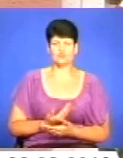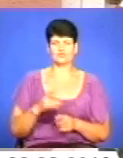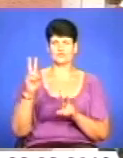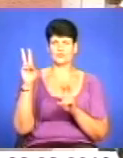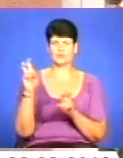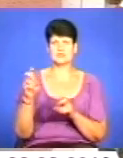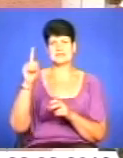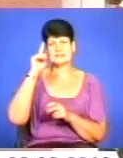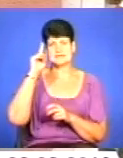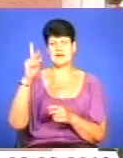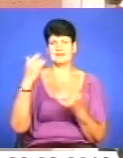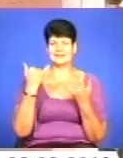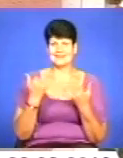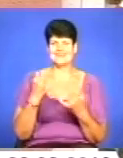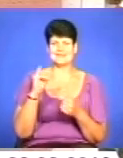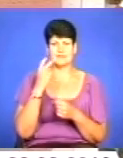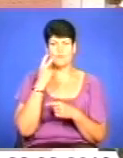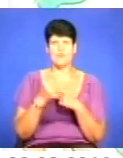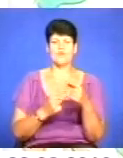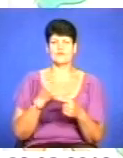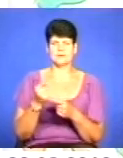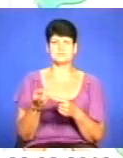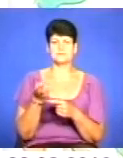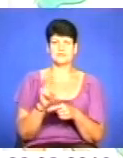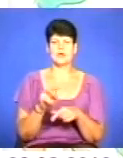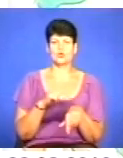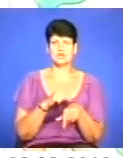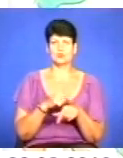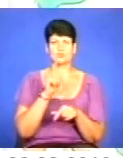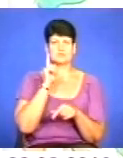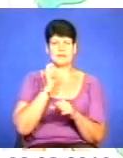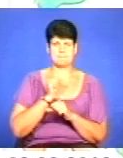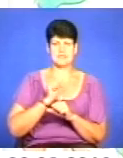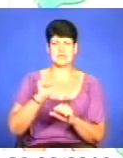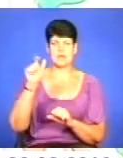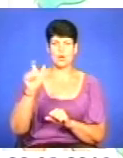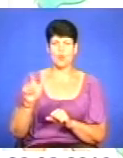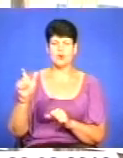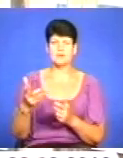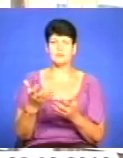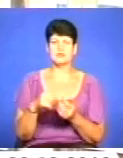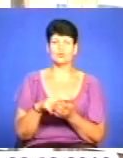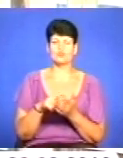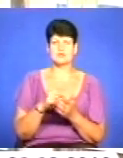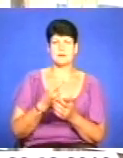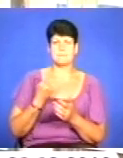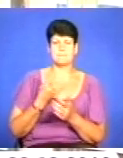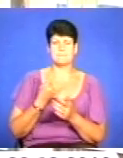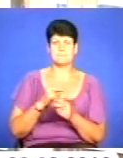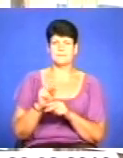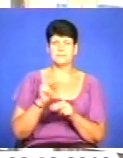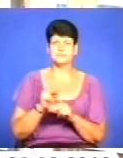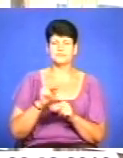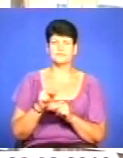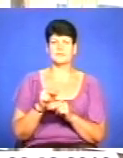Україні. Слава нині і по вік». Відвідати годину юних патріотів. А також взяти участь у майстер-класі з виготовлення патріотичної